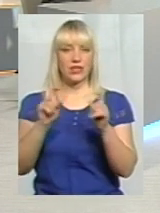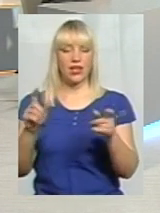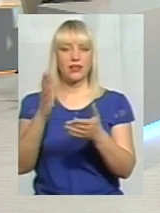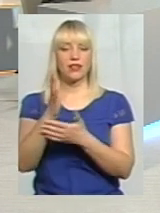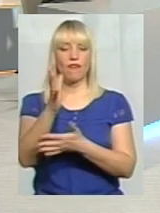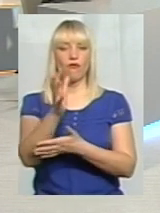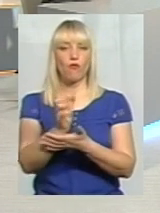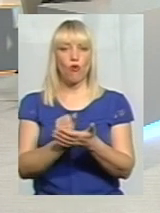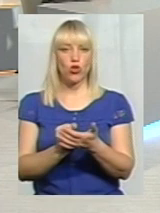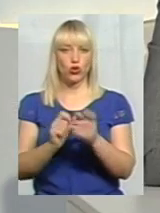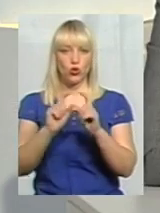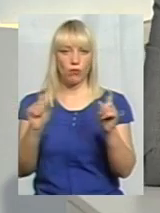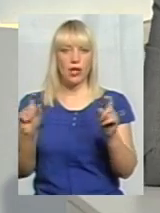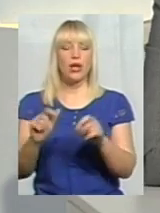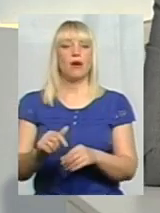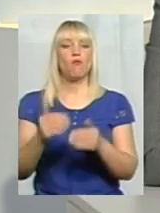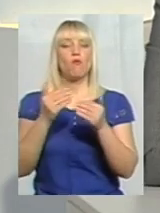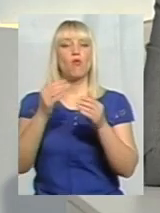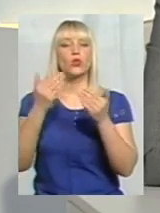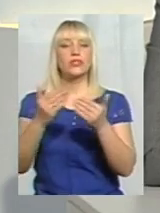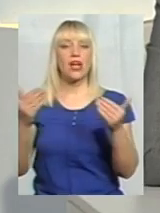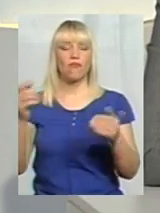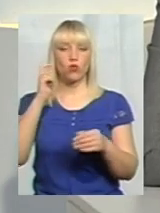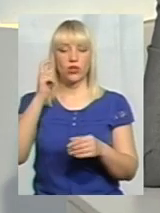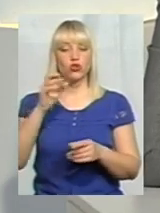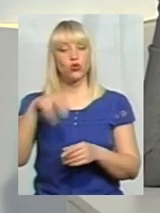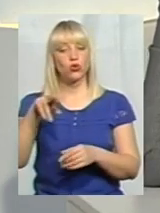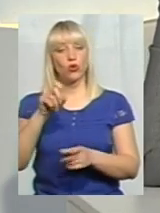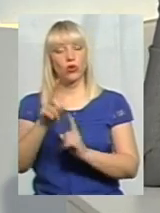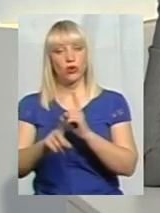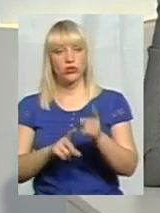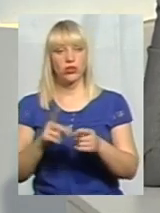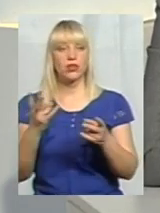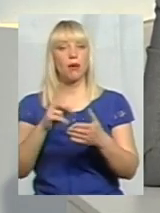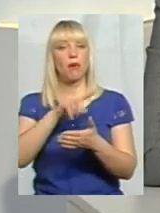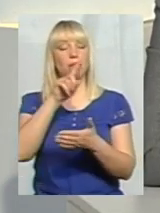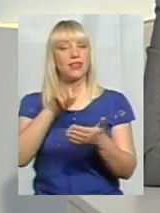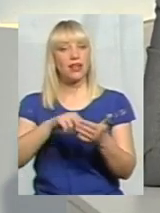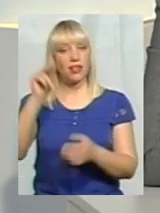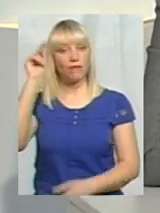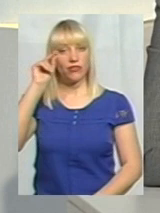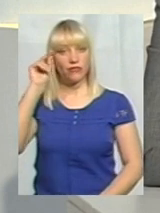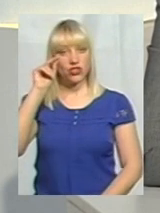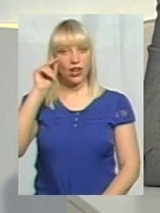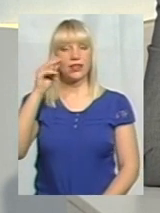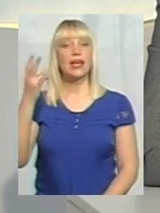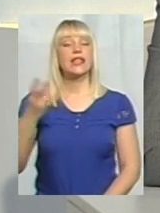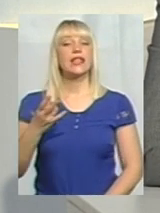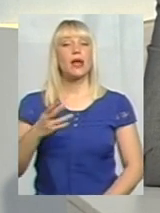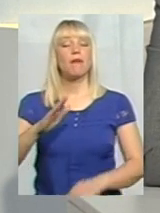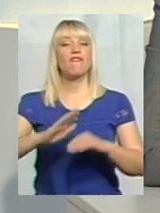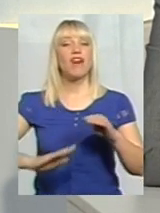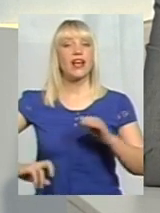музейним фондом України. Щодо реконструкції, ну, потрібно питання вивчати, тому що це потрібно, по-перше, вахівців, які